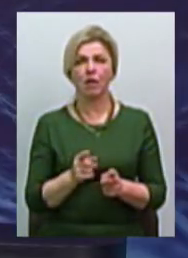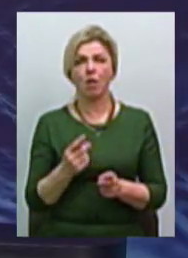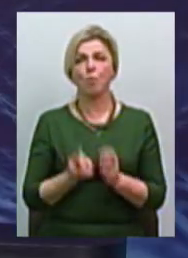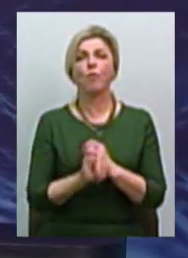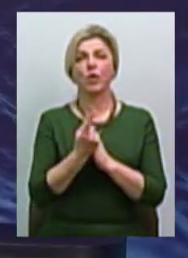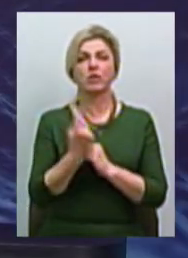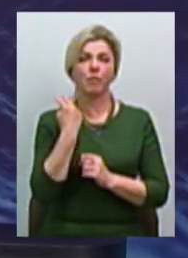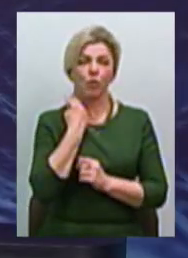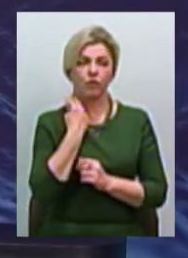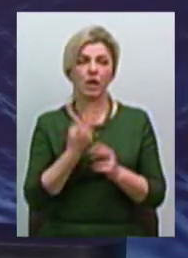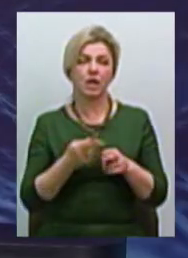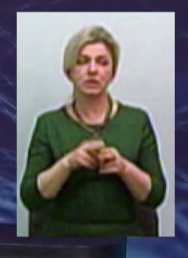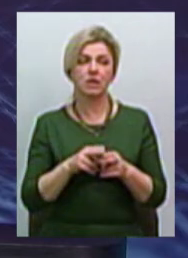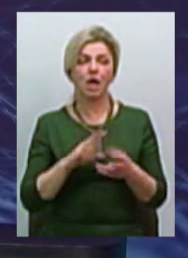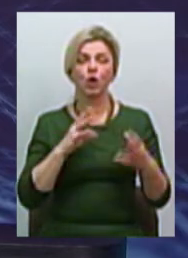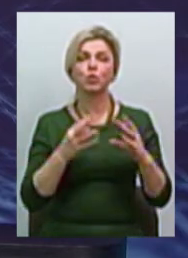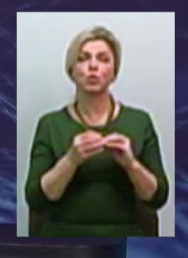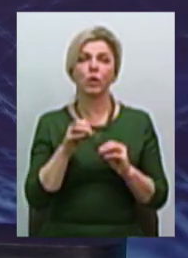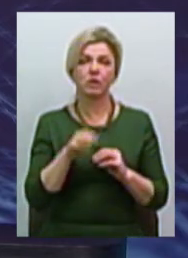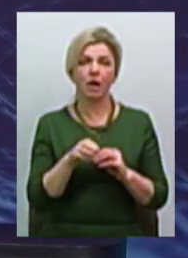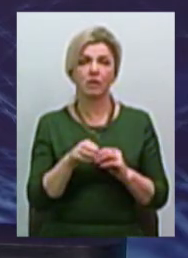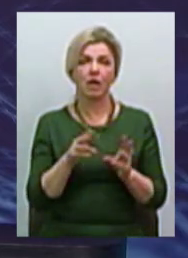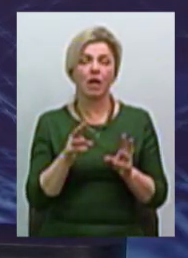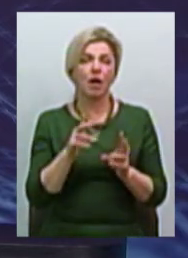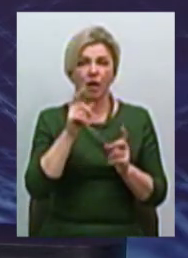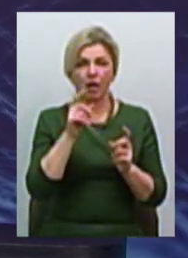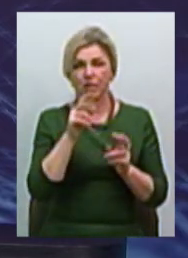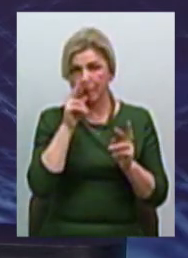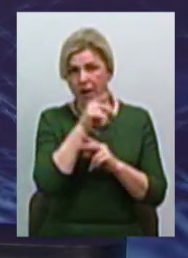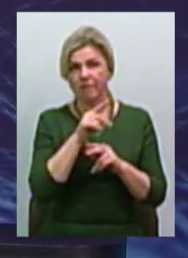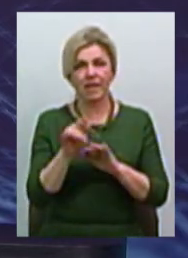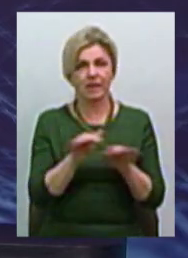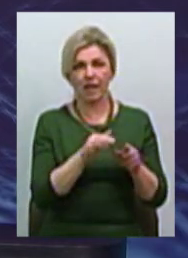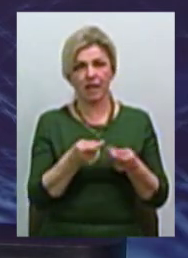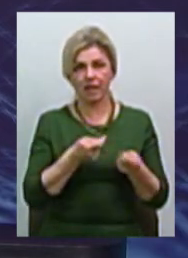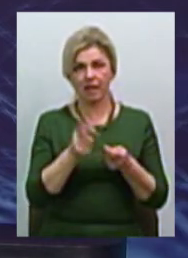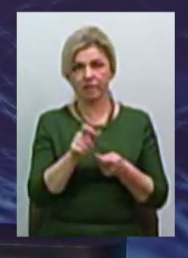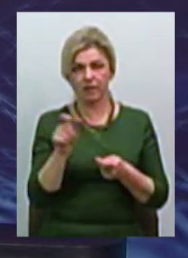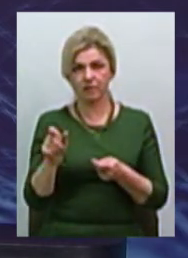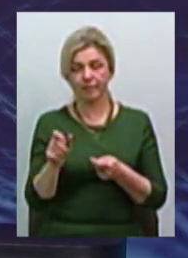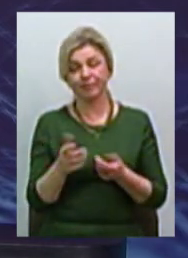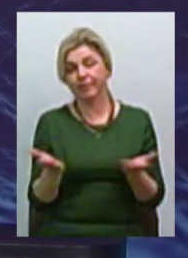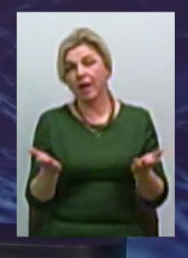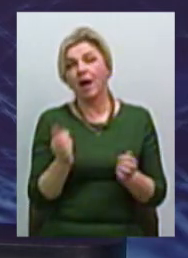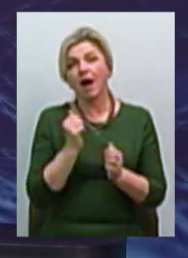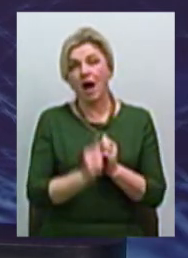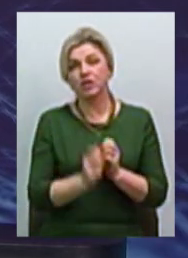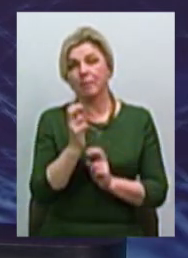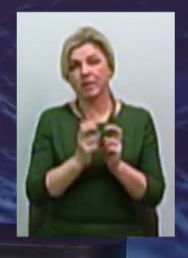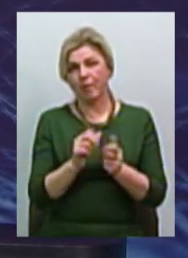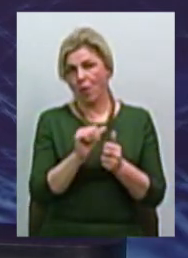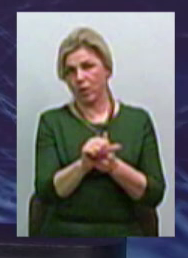Чи це просто результат, можливо, якихось невдалих дій керівництва? Ну, це треба розглядати кожне підприємство окремо, ну,